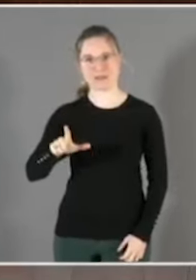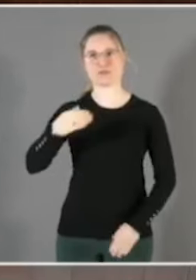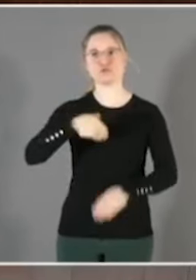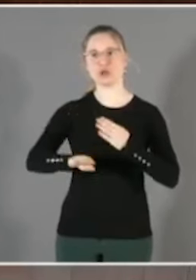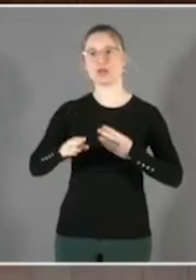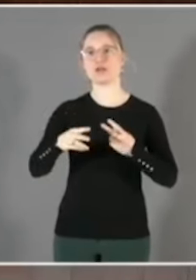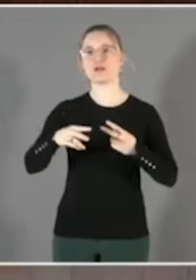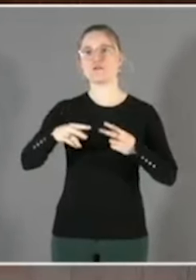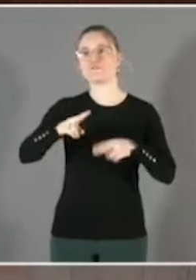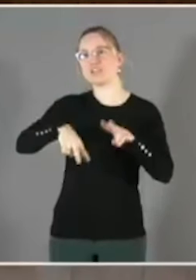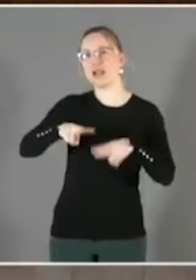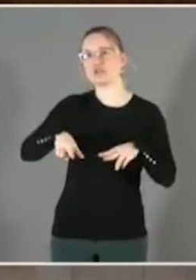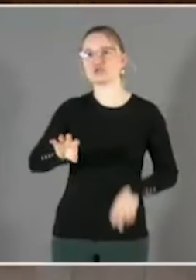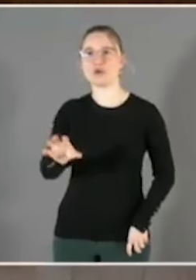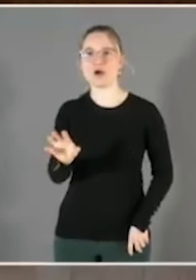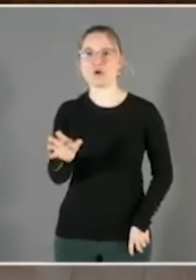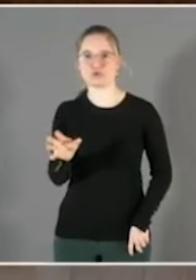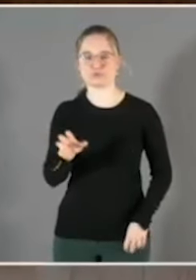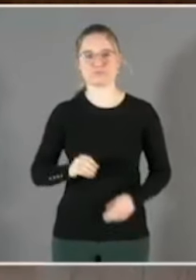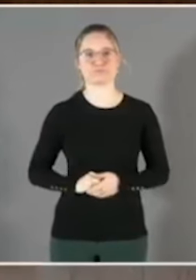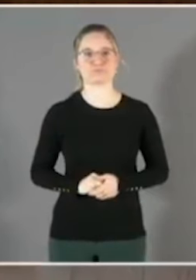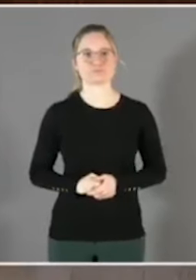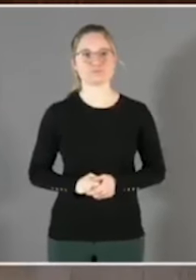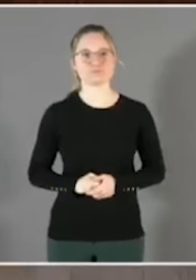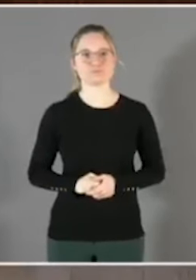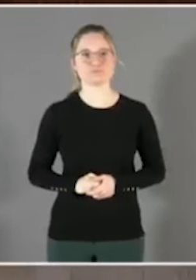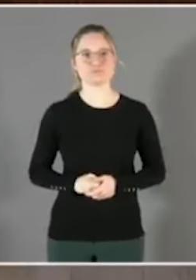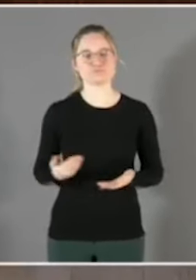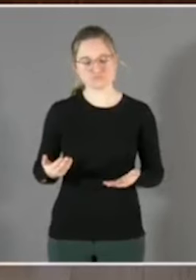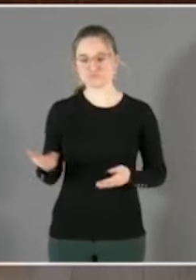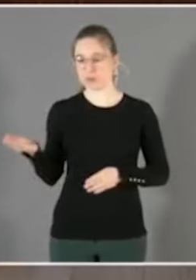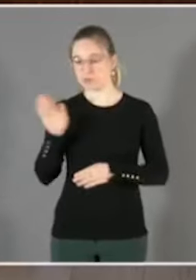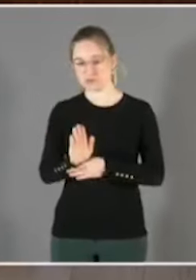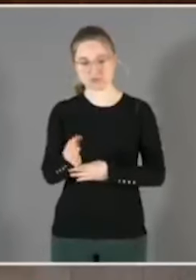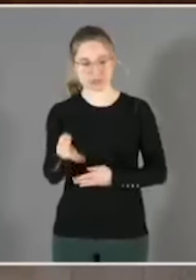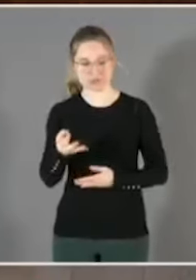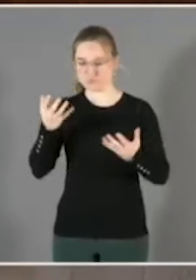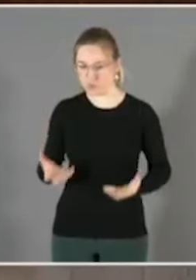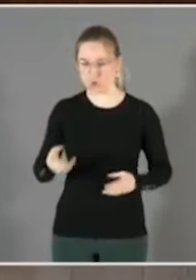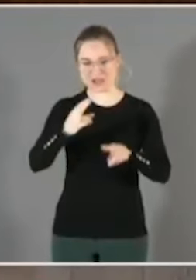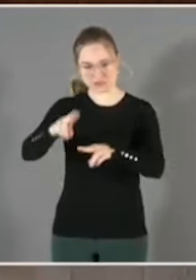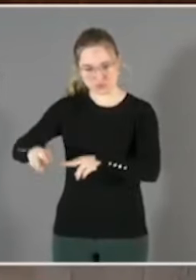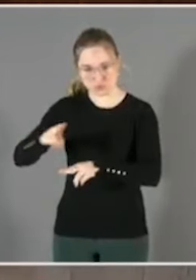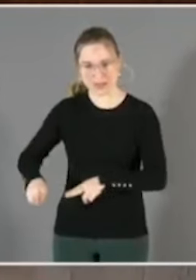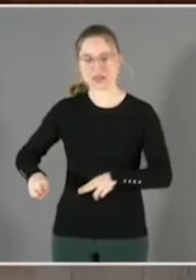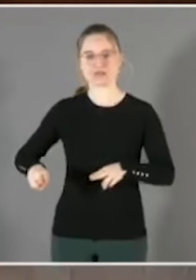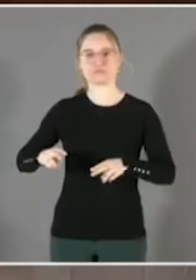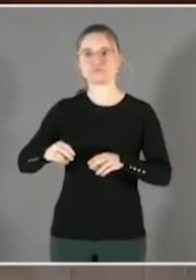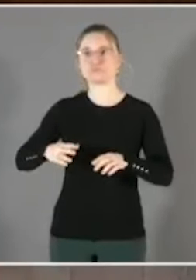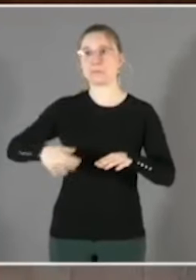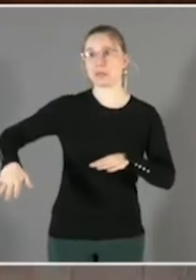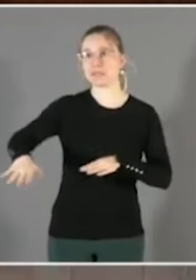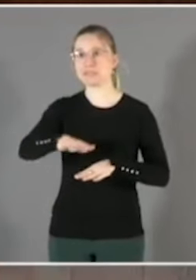présenté comme une volonté de restaurer et d'améliorer l'environnement paysager. A lire le rapport, on pourrait penser que